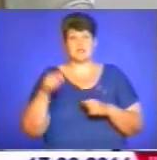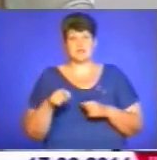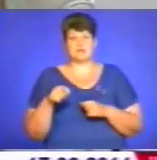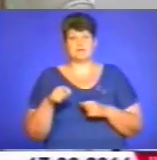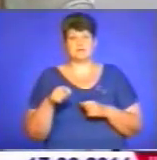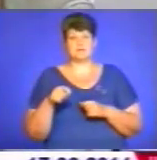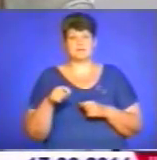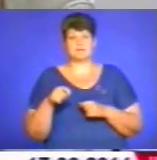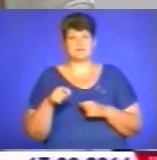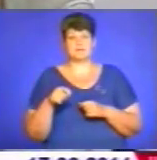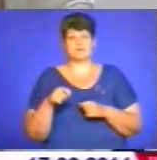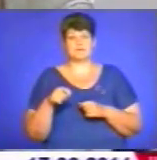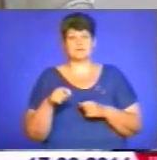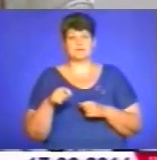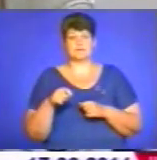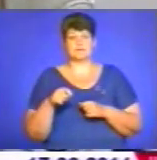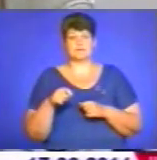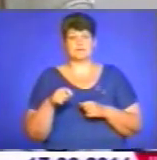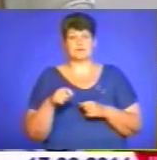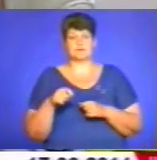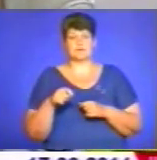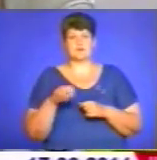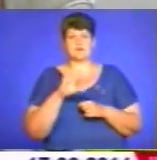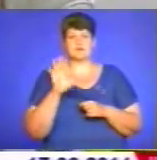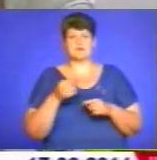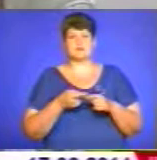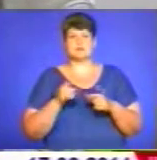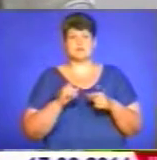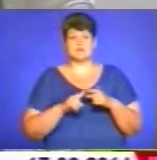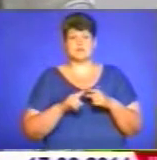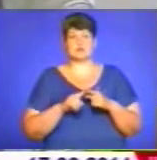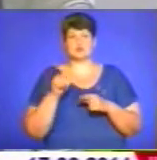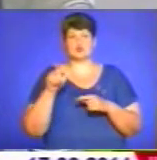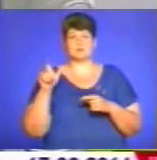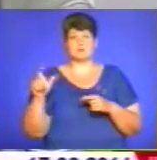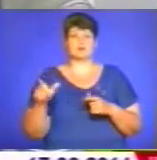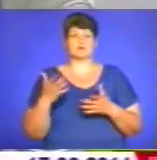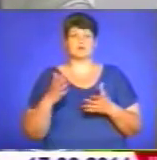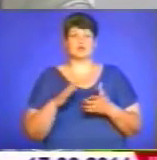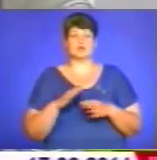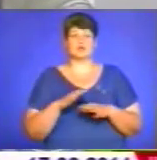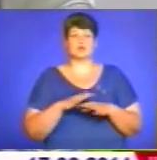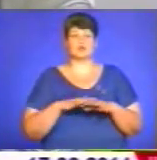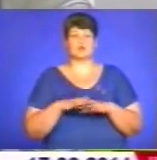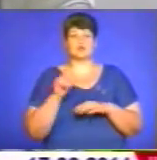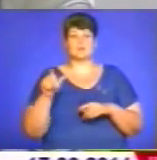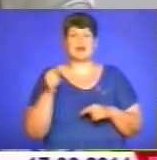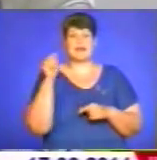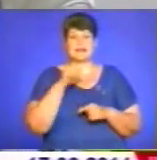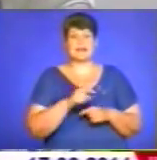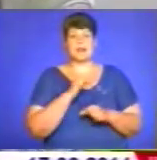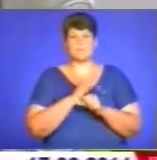суб'єкти цього суспільства, співчинства, вони роботають,